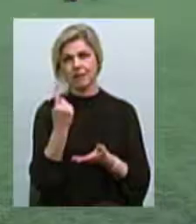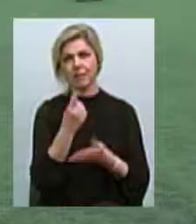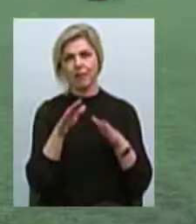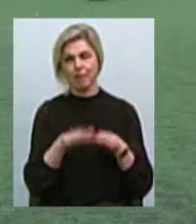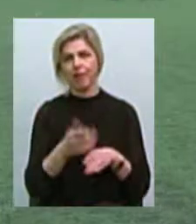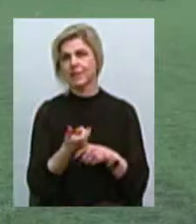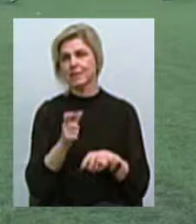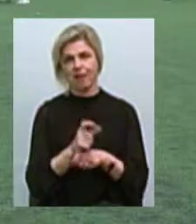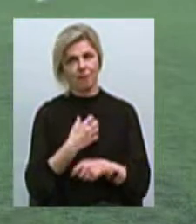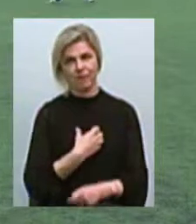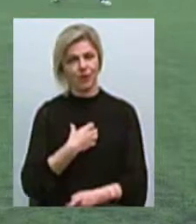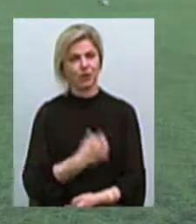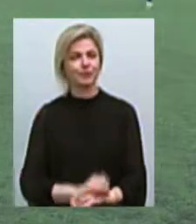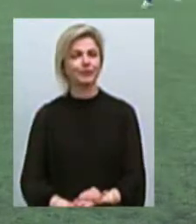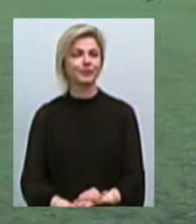главное.